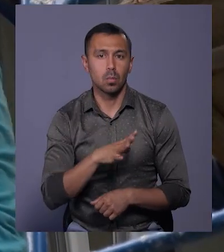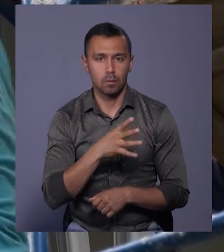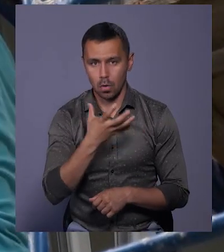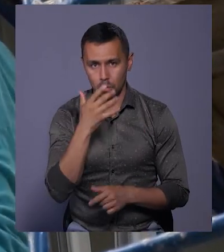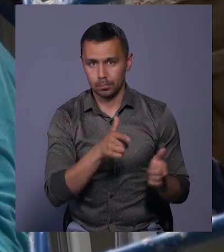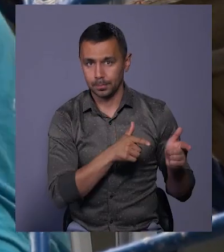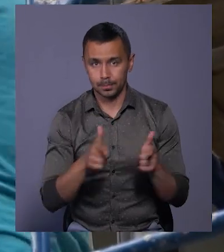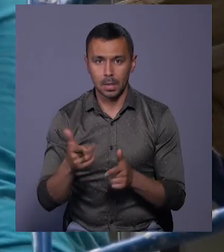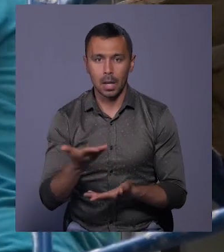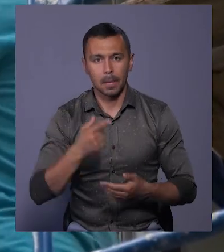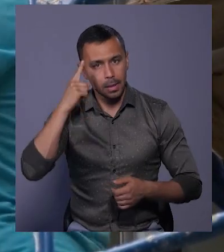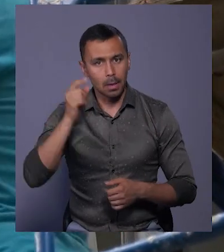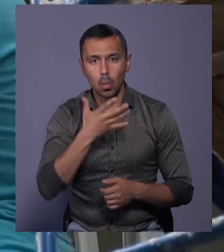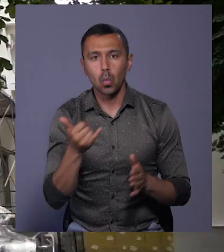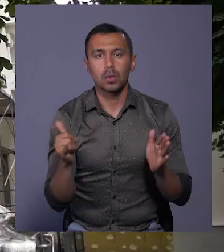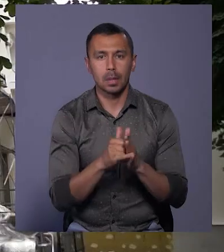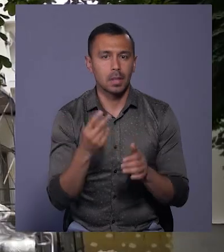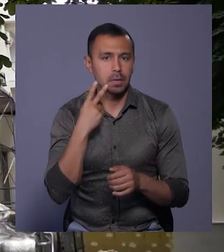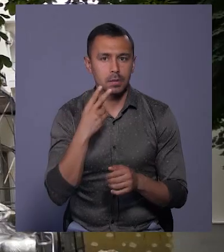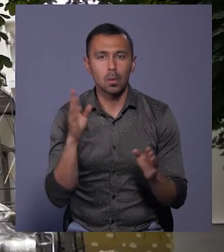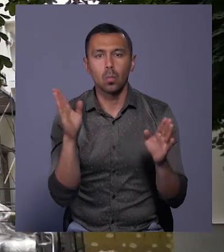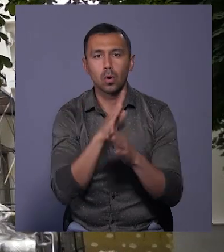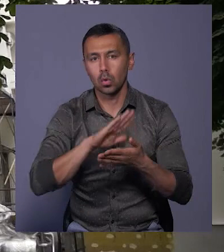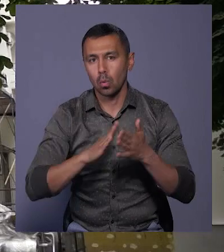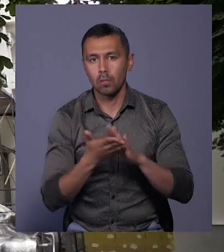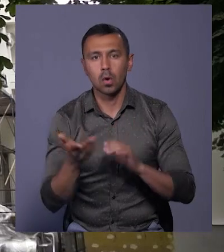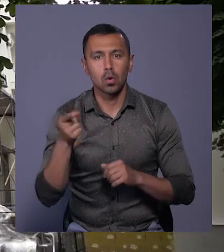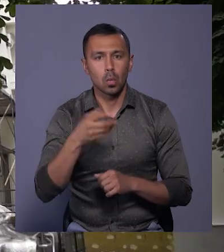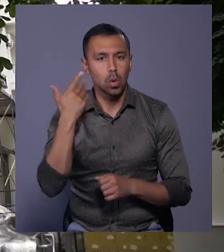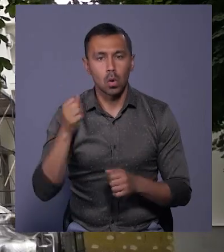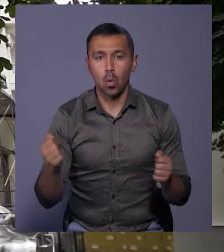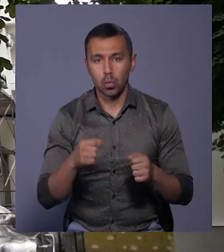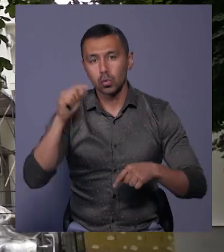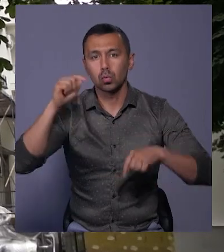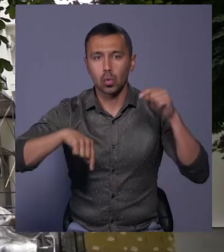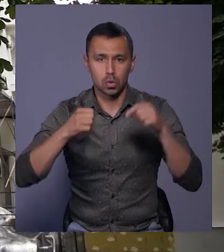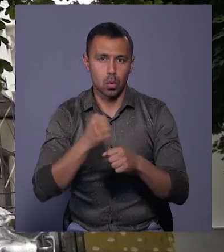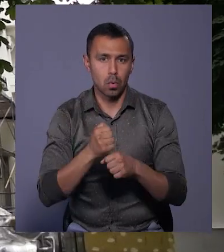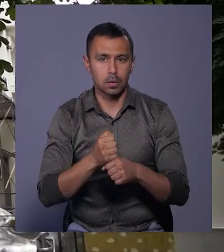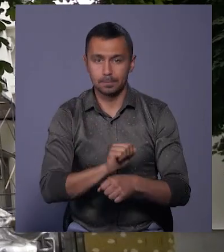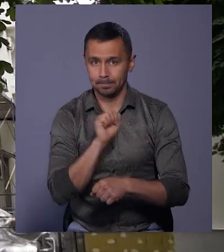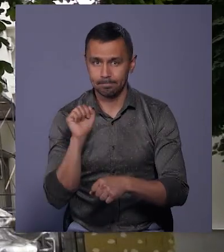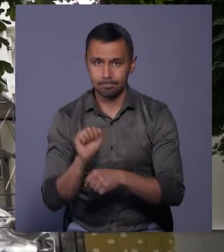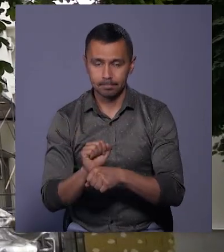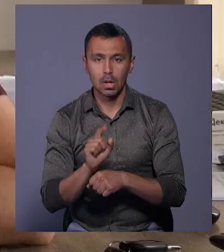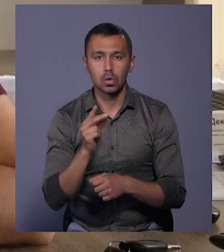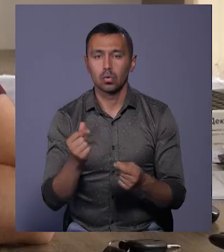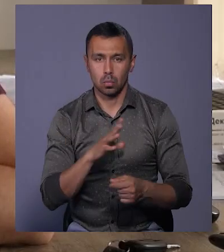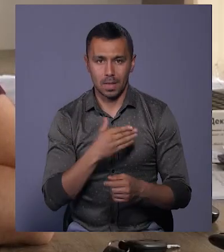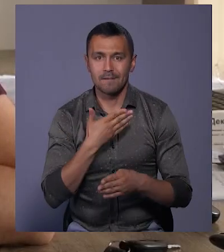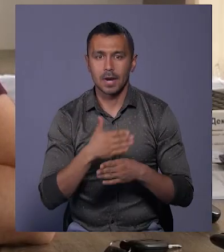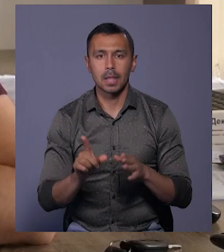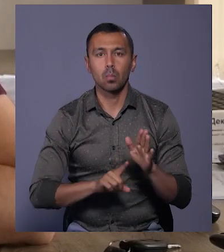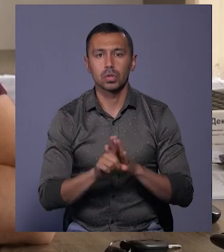утеплений. Ми знаємо, що утеплення – це завжди погодні умови, тому коли холодно йде, дощ, роботи не розпочинаються. Хоча гроші були ще